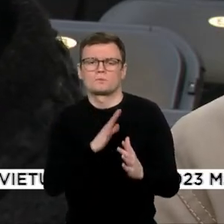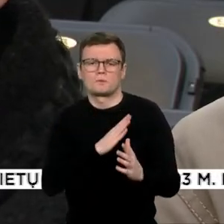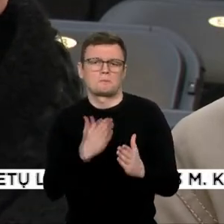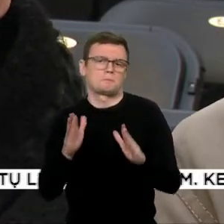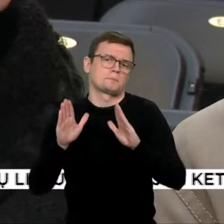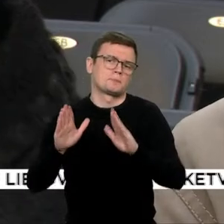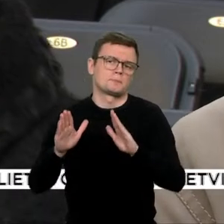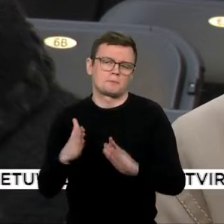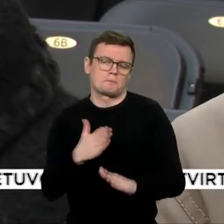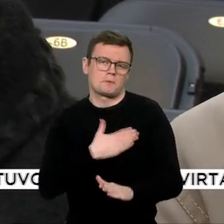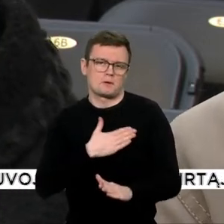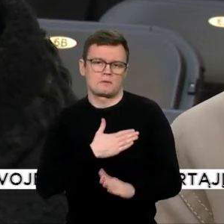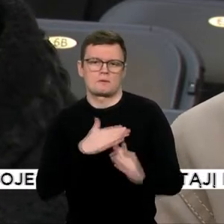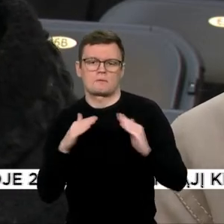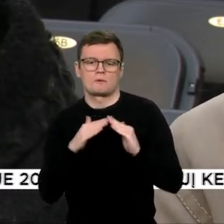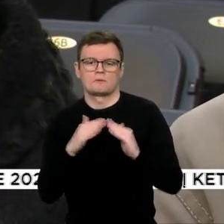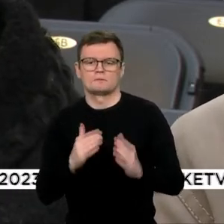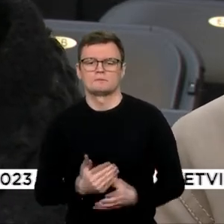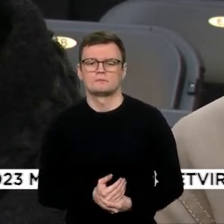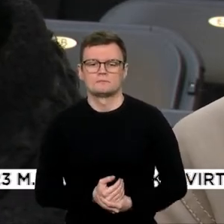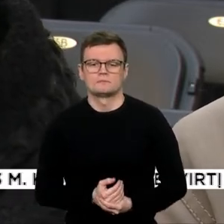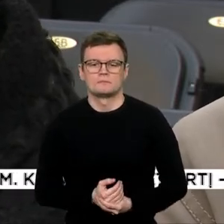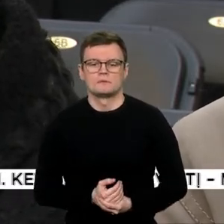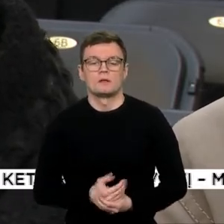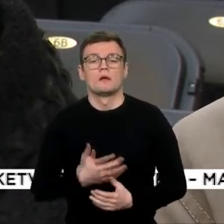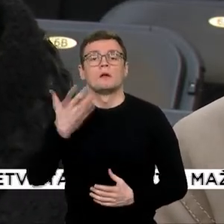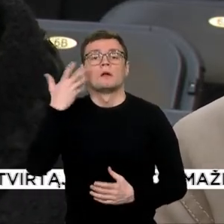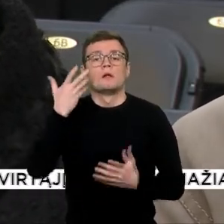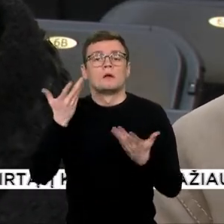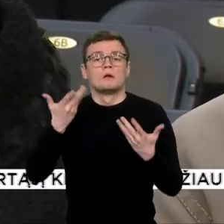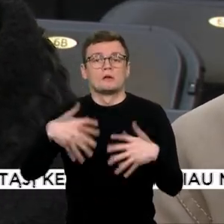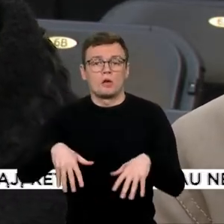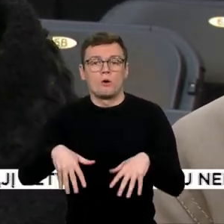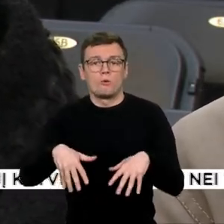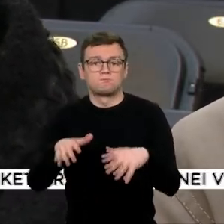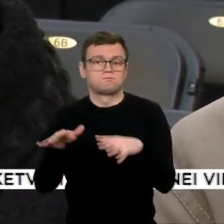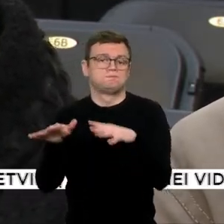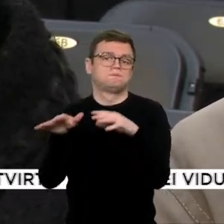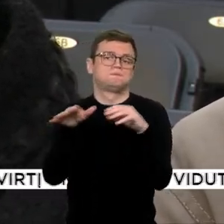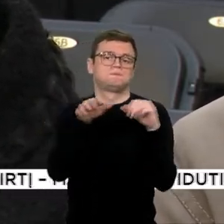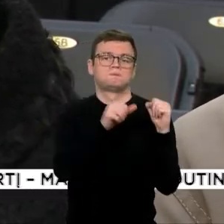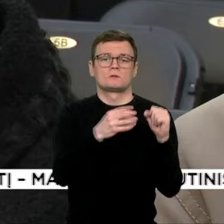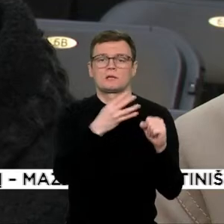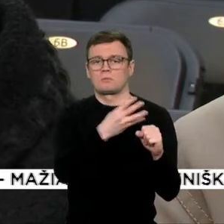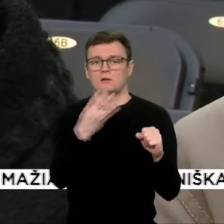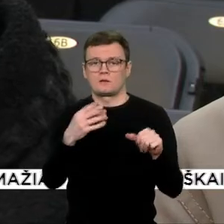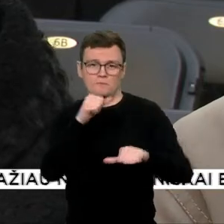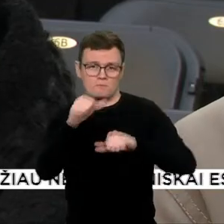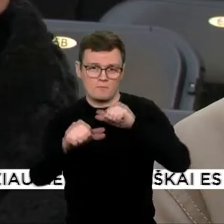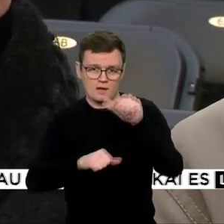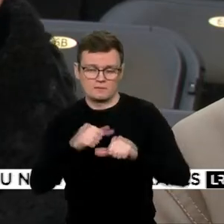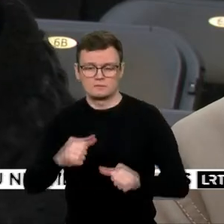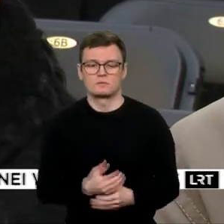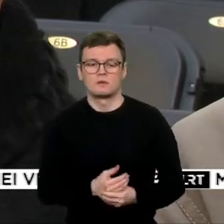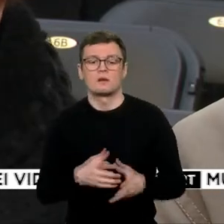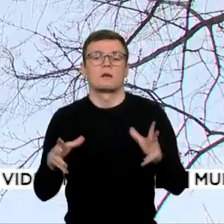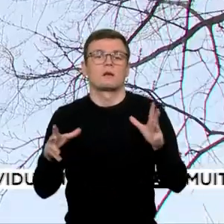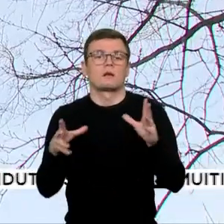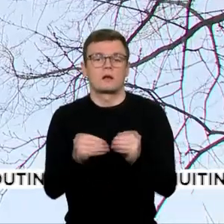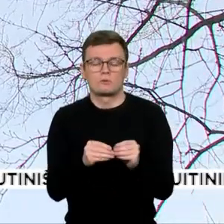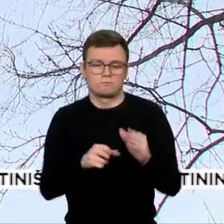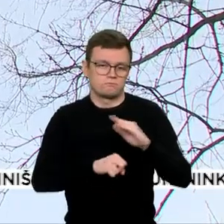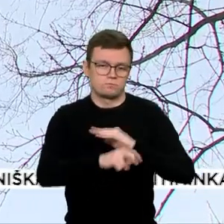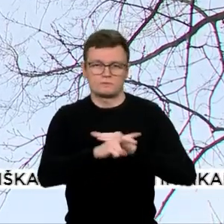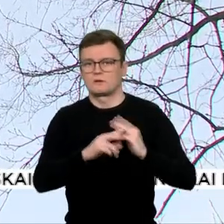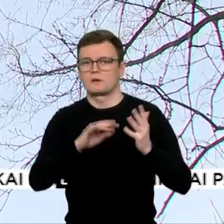namuose. Ir kada jau frontas traukėsi 44 metais, mes kartu pasitraukėm į kaimą.